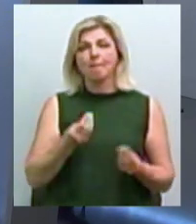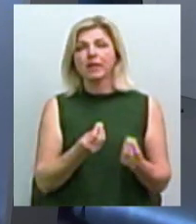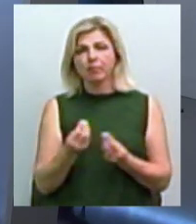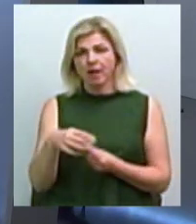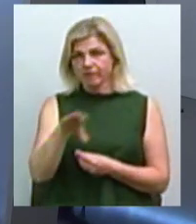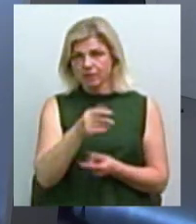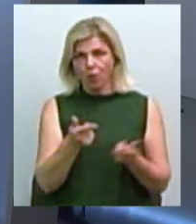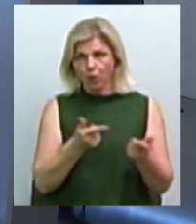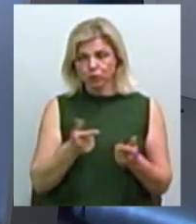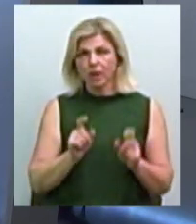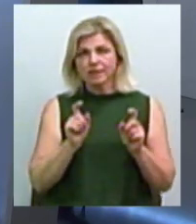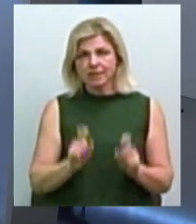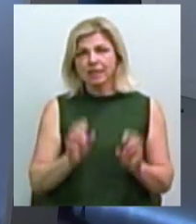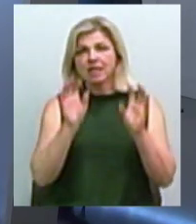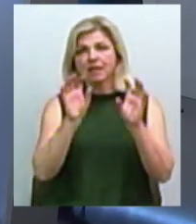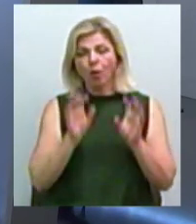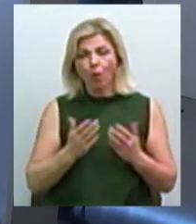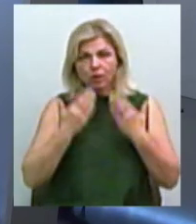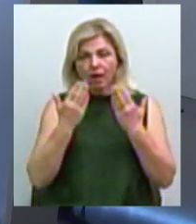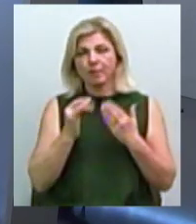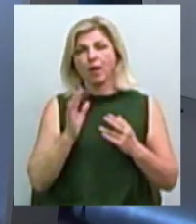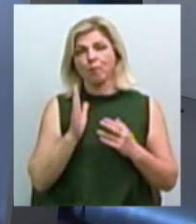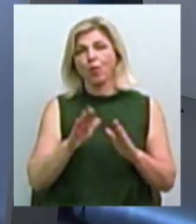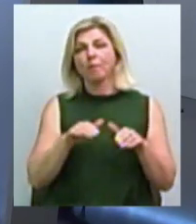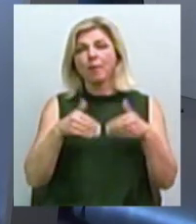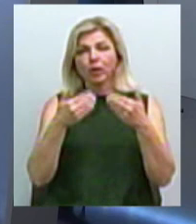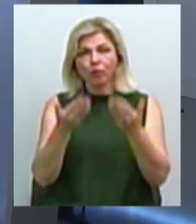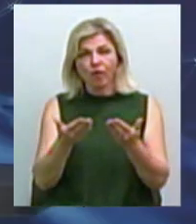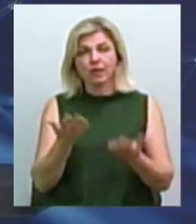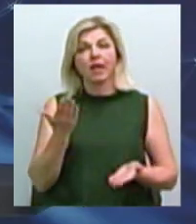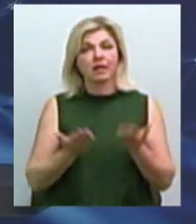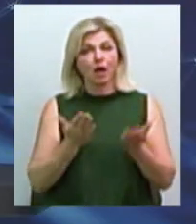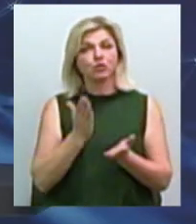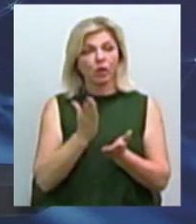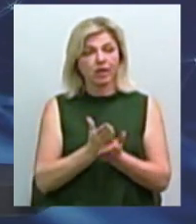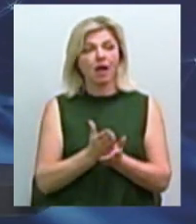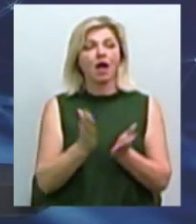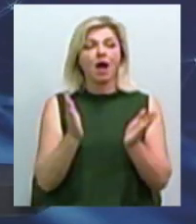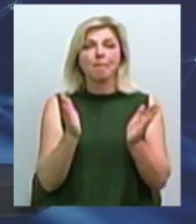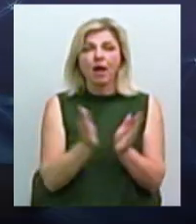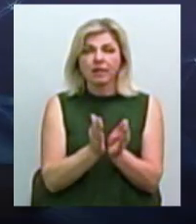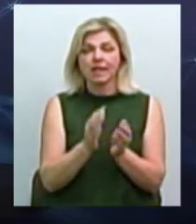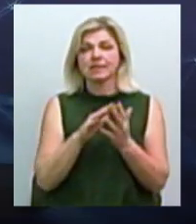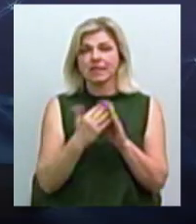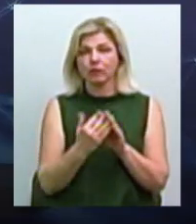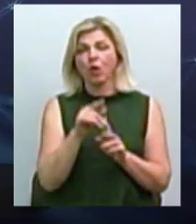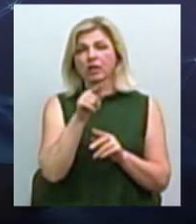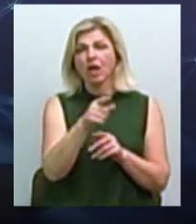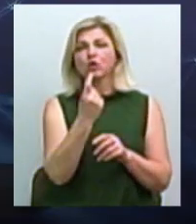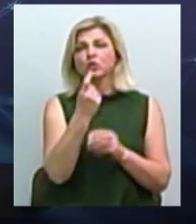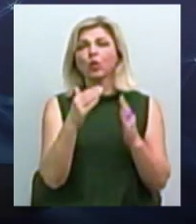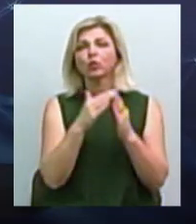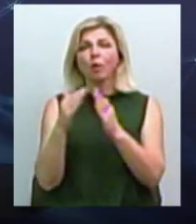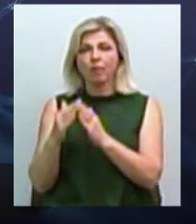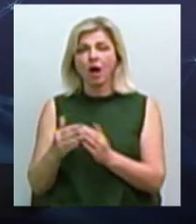сидять над цими законами. будемо пропонувати, тому що якщо є маленьке село, і там 100 будинків, там 100 людей